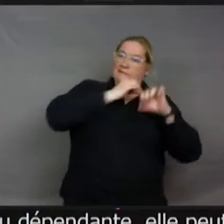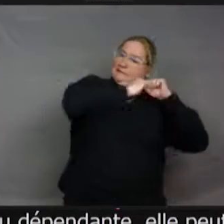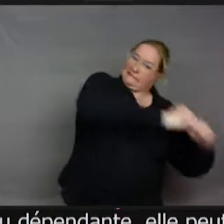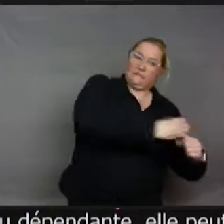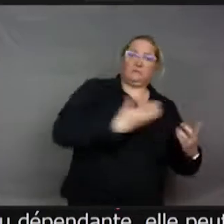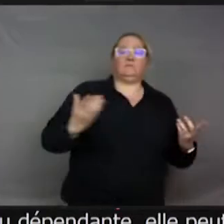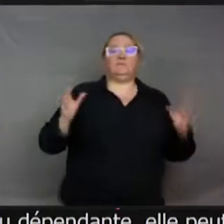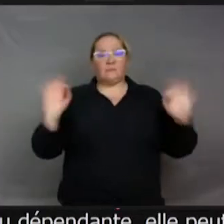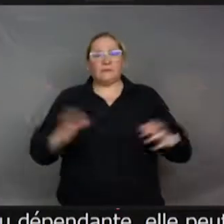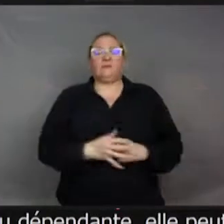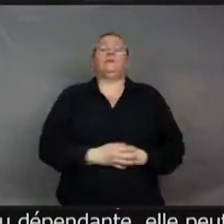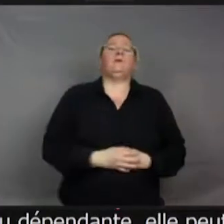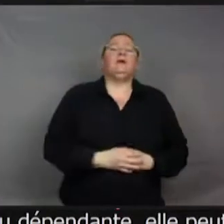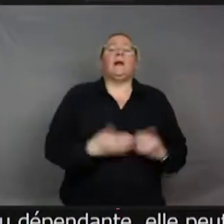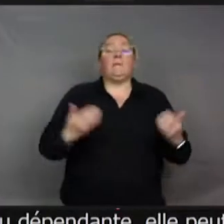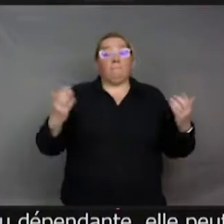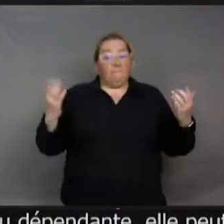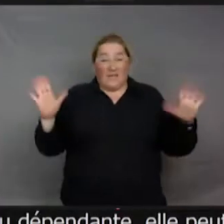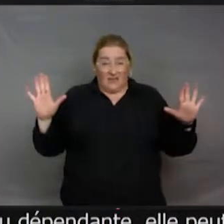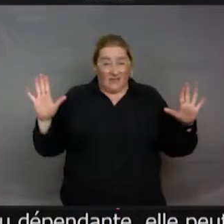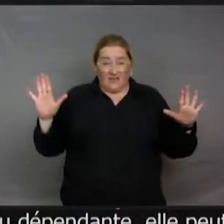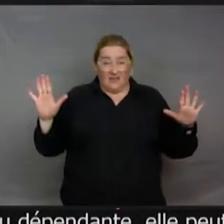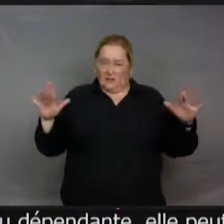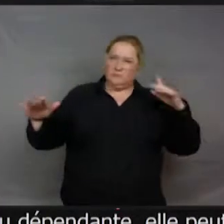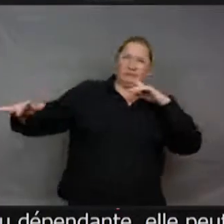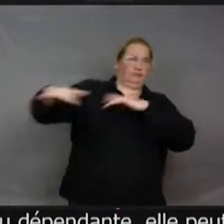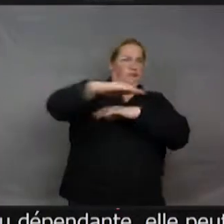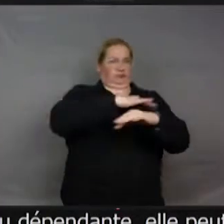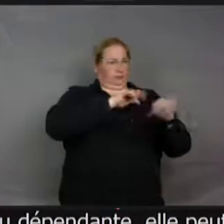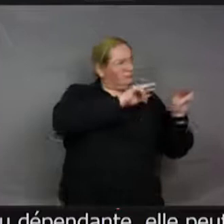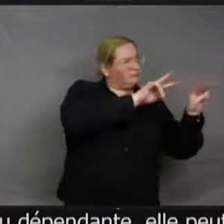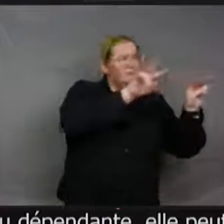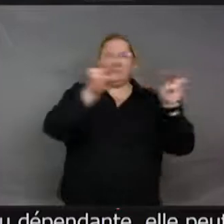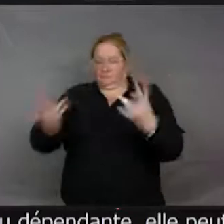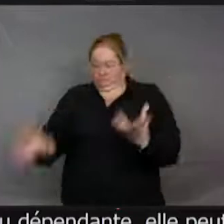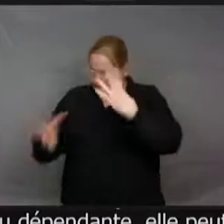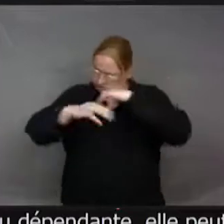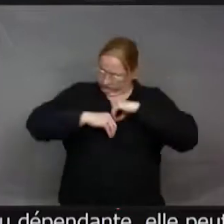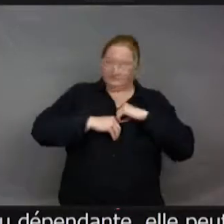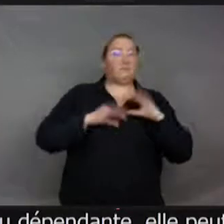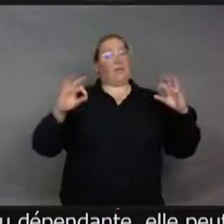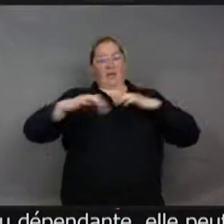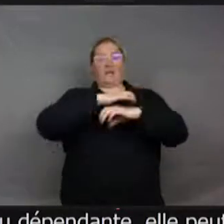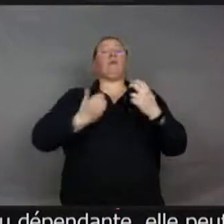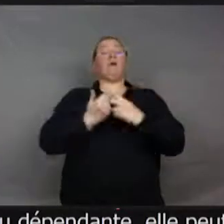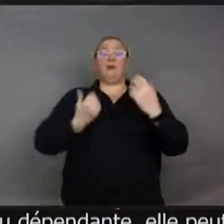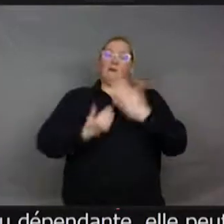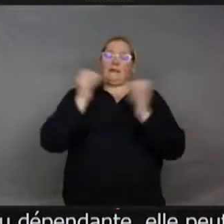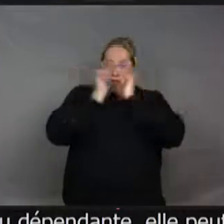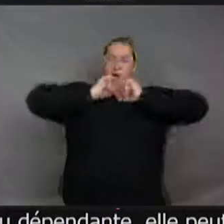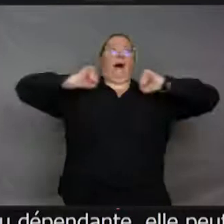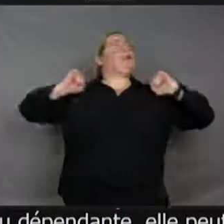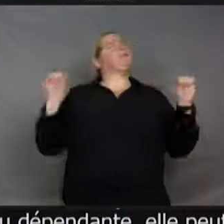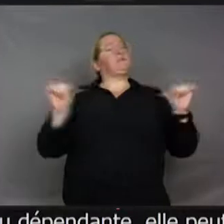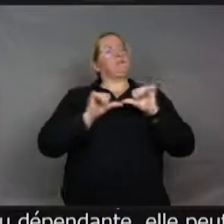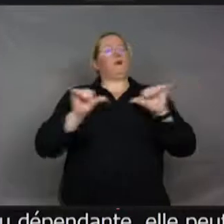du monde était née avec les insectes, les animaux qui doivent... Ben voilà, quand ils se lèvent le matin, faut faire un truc, quoi. Ils ne sont pas mous. On ne va